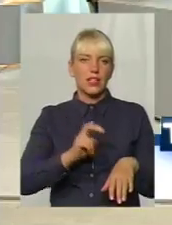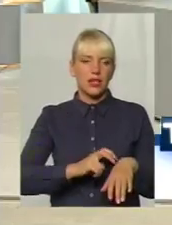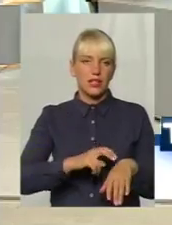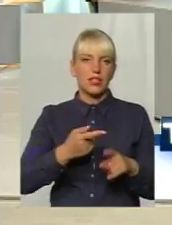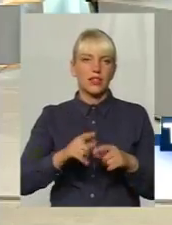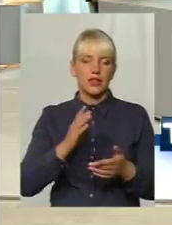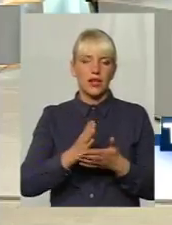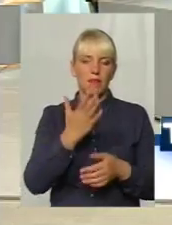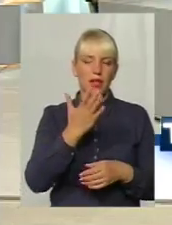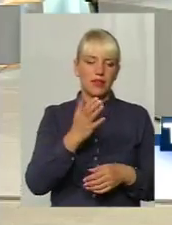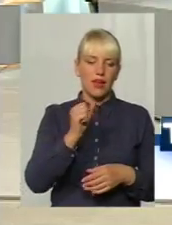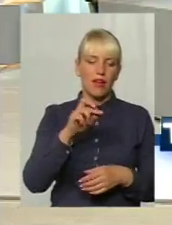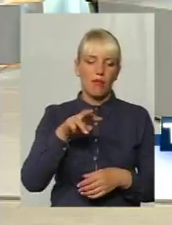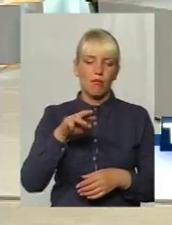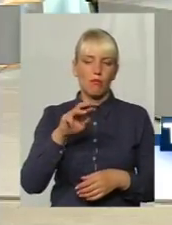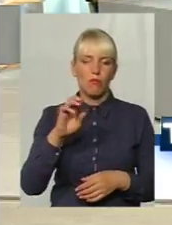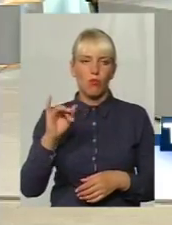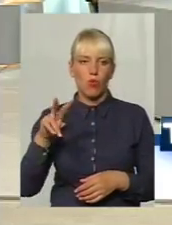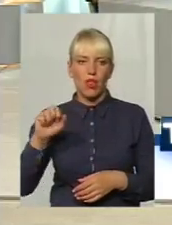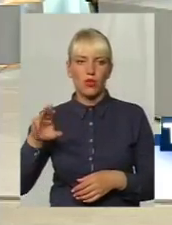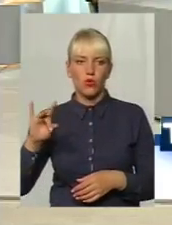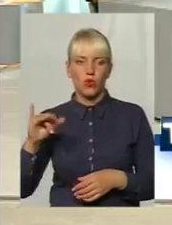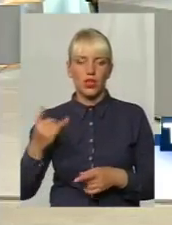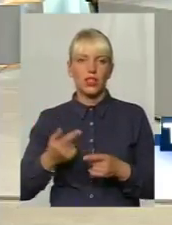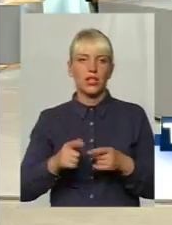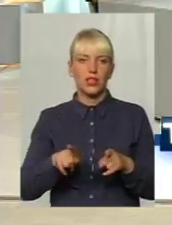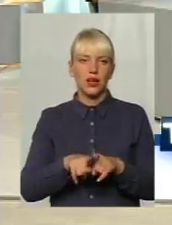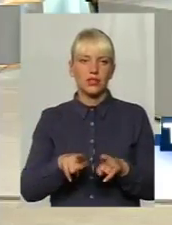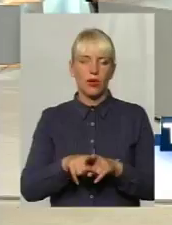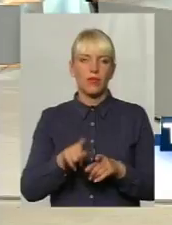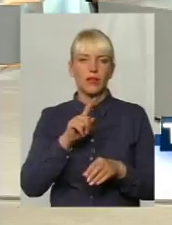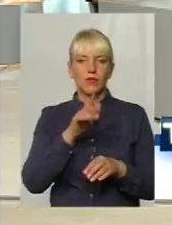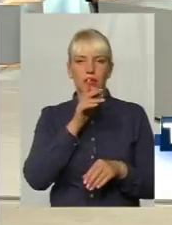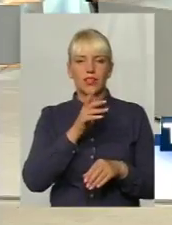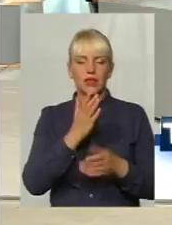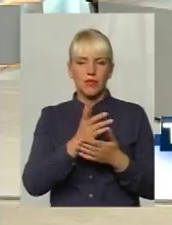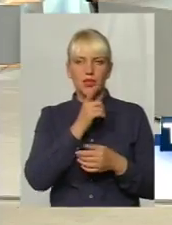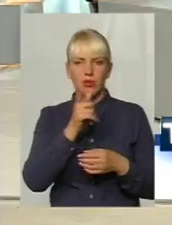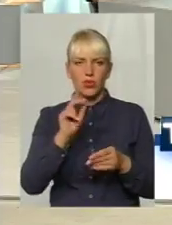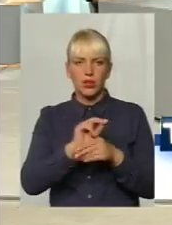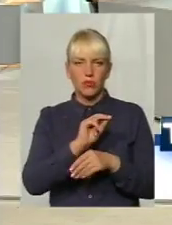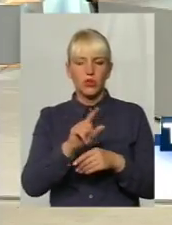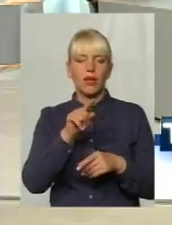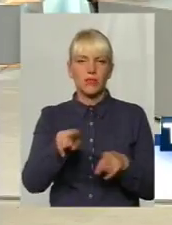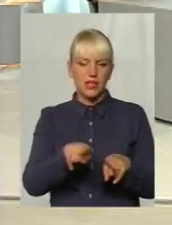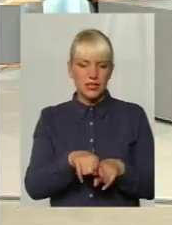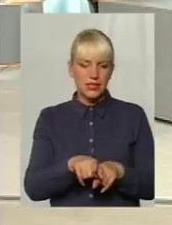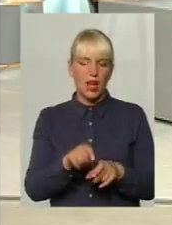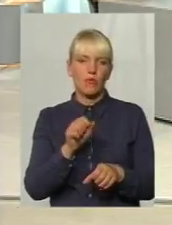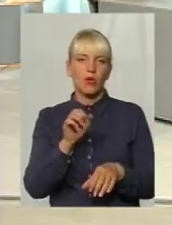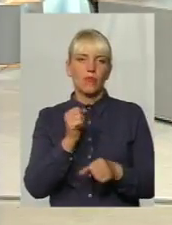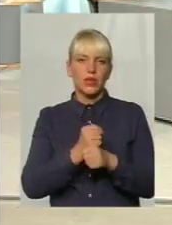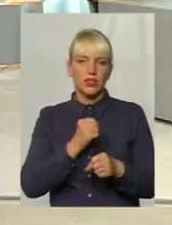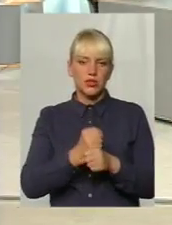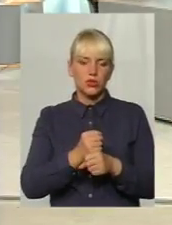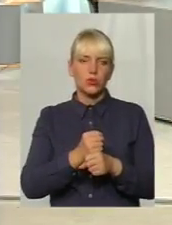п'ять амбулаторій, дві постійних і третим часом так само на період ремонту, і так само там працюють педіатри. Зараз ми